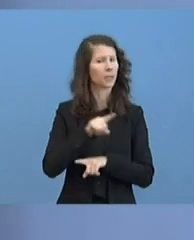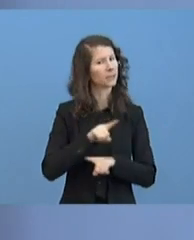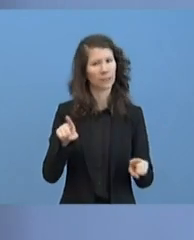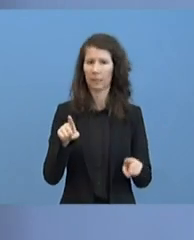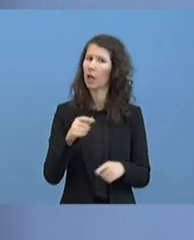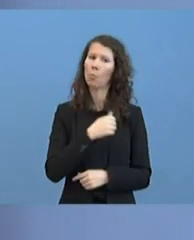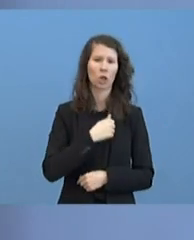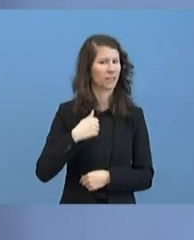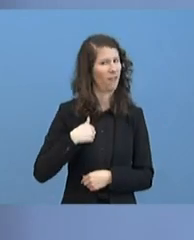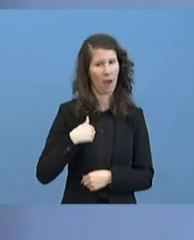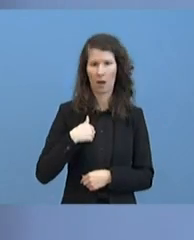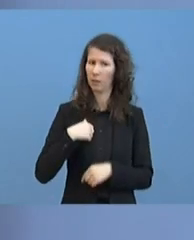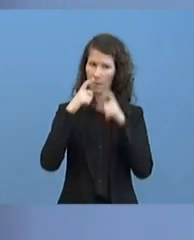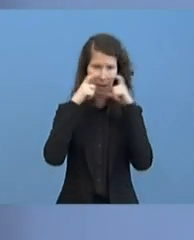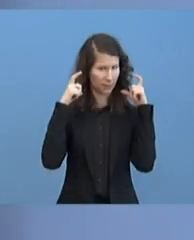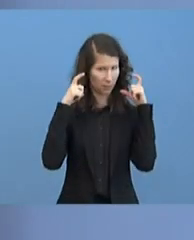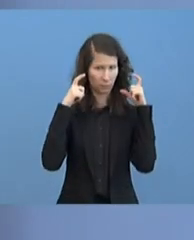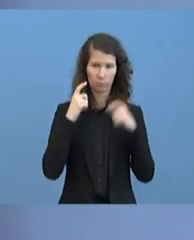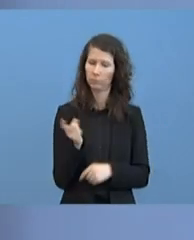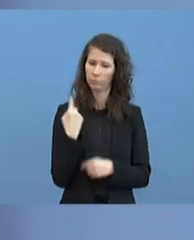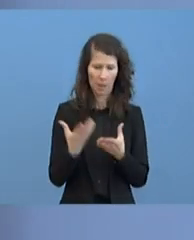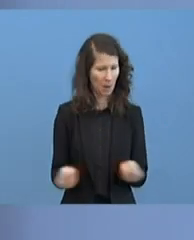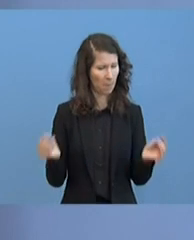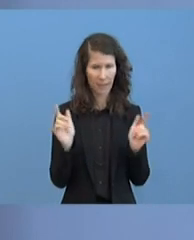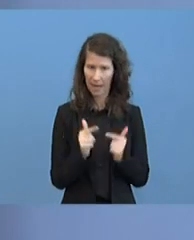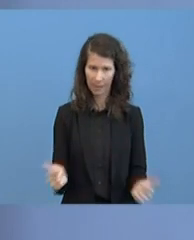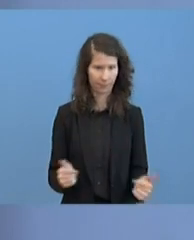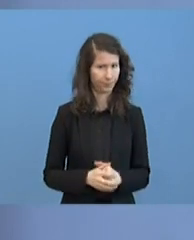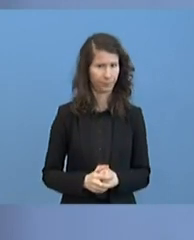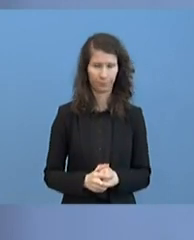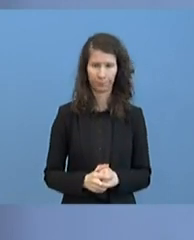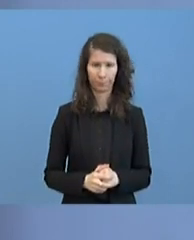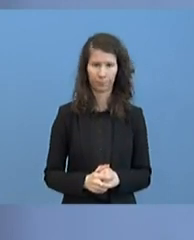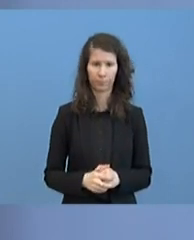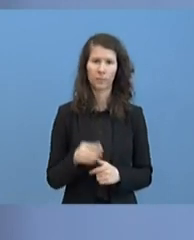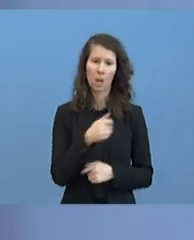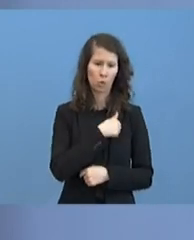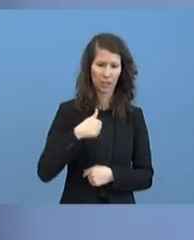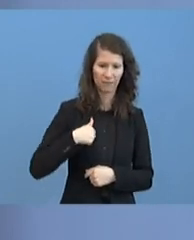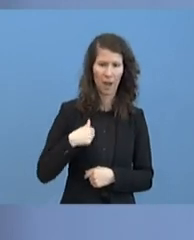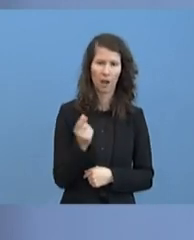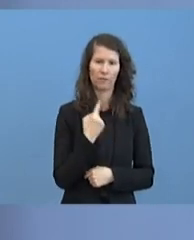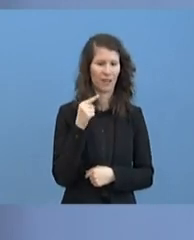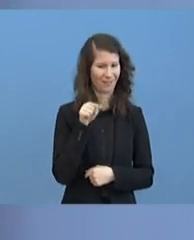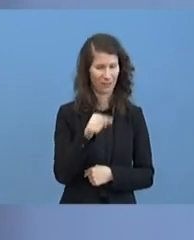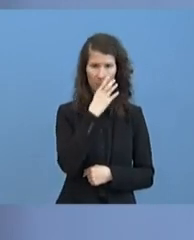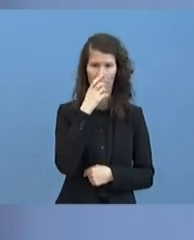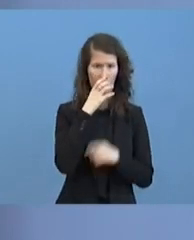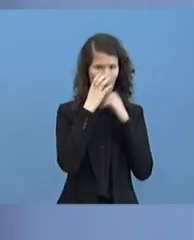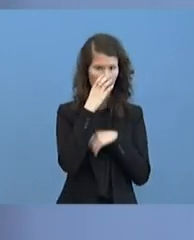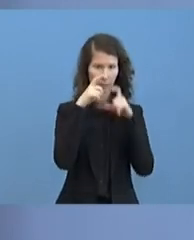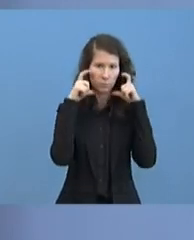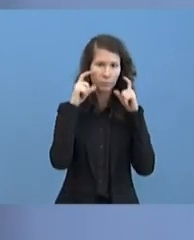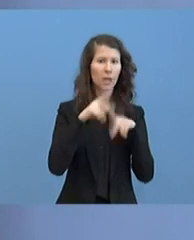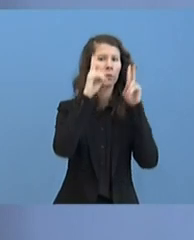Es sind keine Masken abhandengekommen aus dem Bestand der Bundeswehr und sie wurden durch die Bundeswehr auch nicht bestellt oder beschafft. Wie